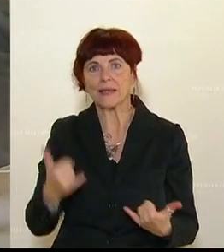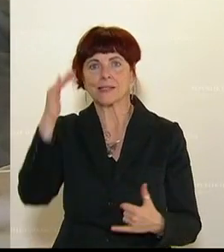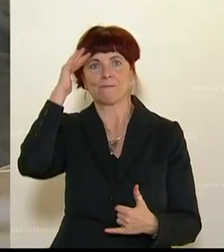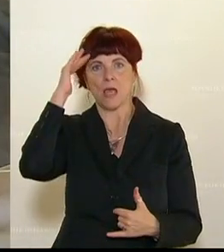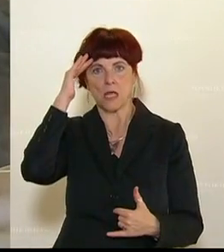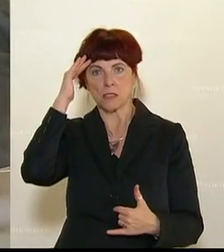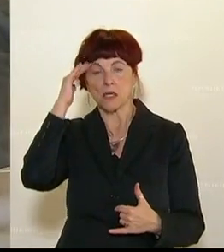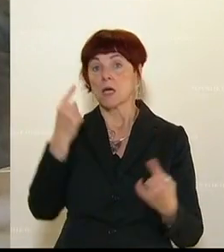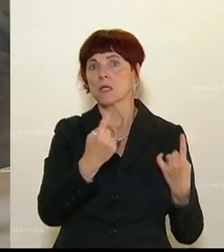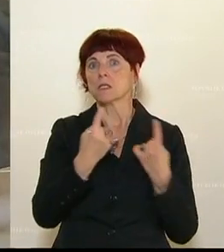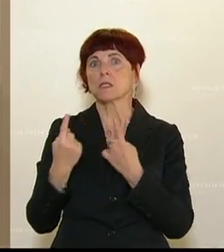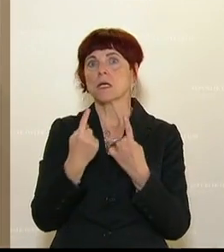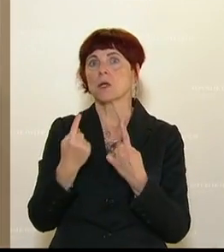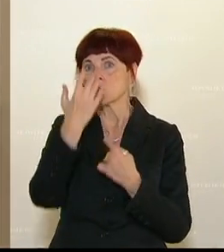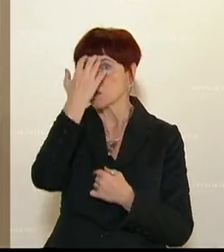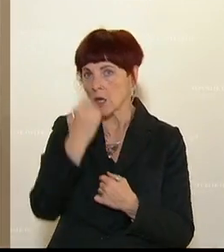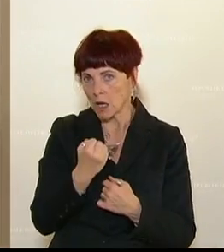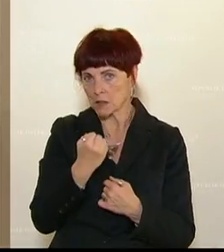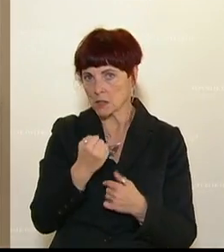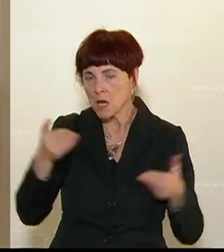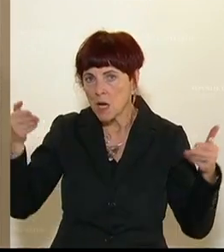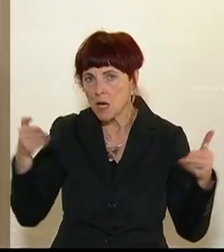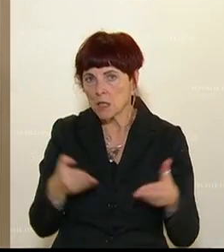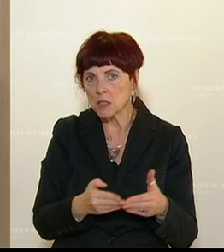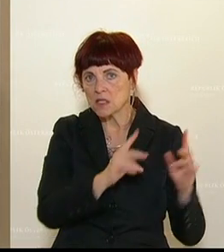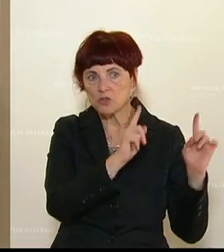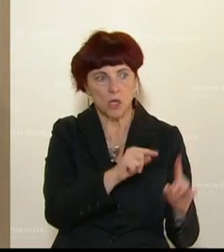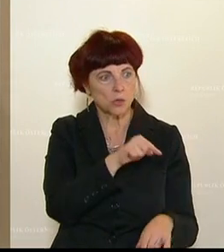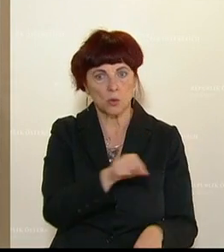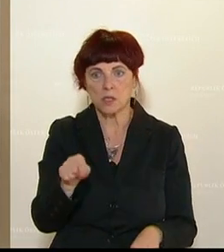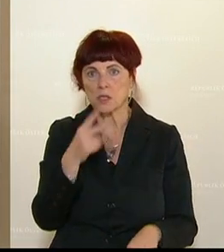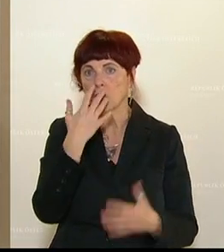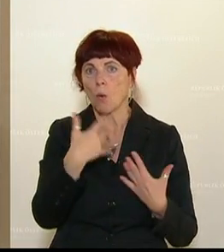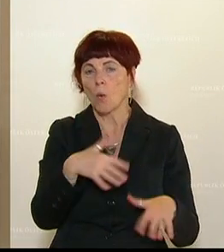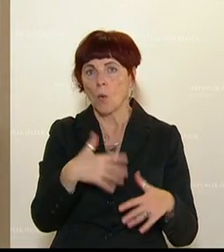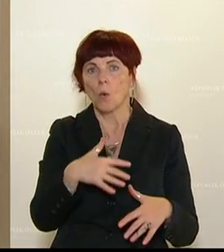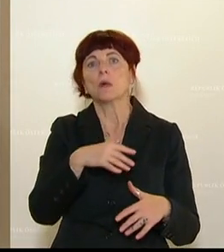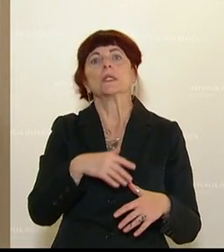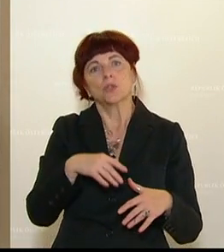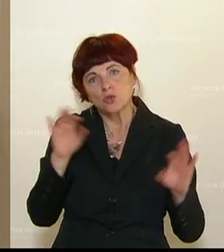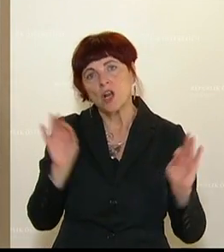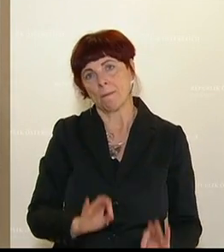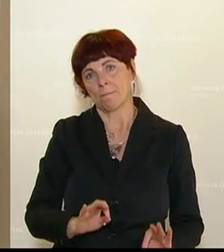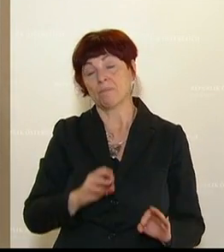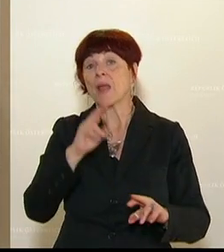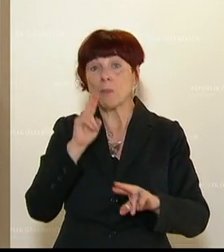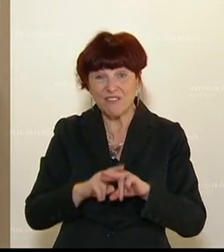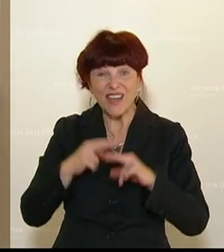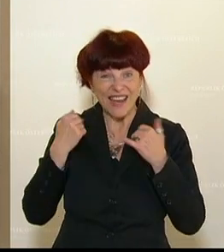von den Intensivstationen, es ist wirklich dramatisch. Und wer diese Situation jetzt noch ablehnt,